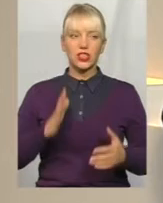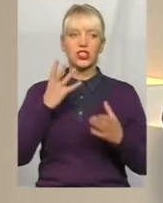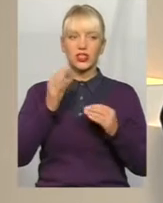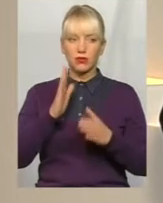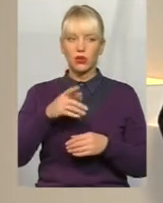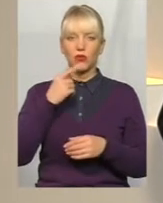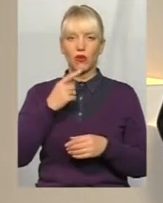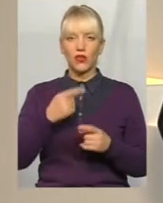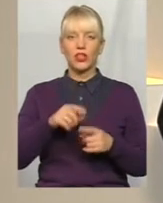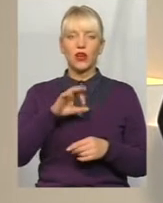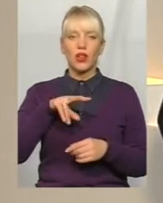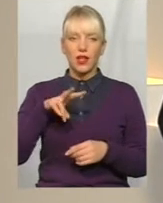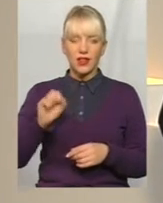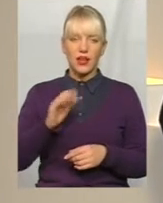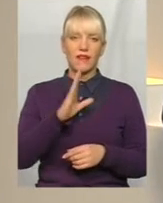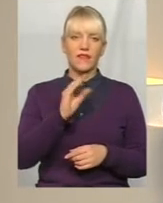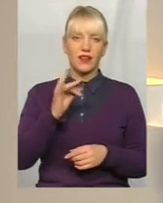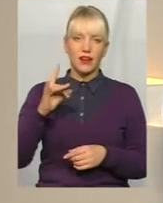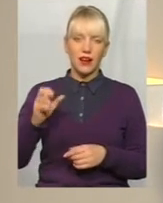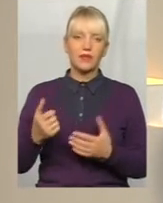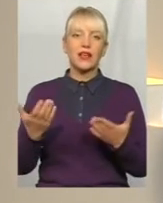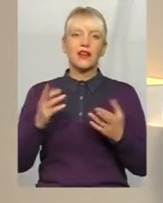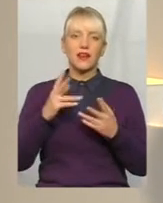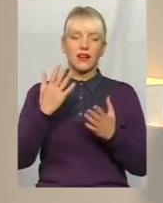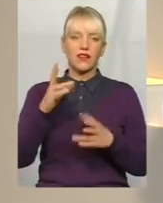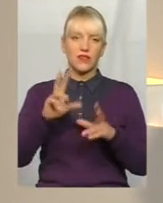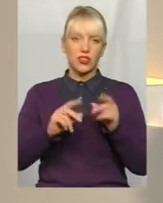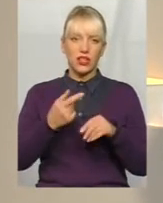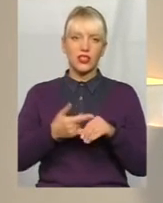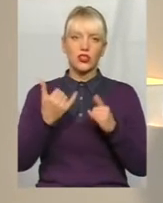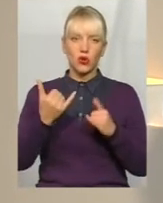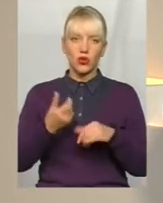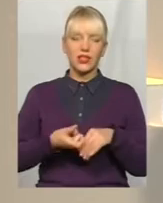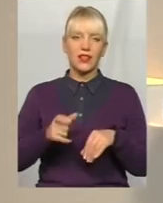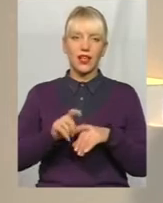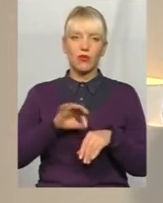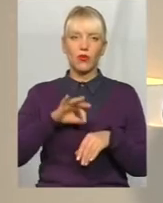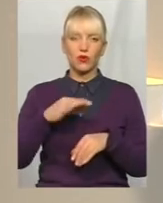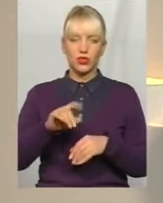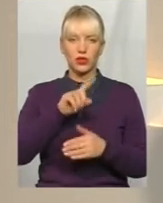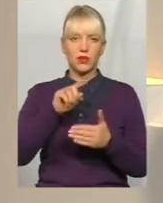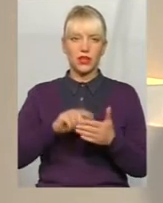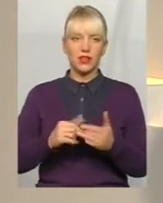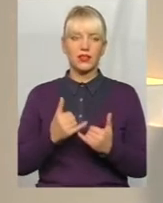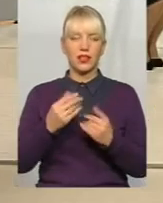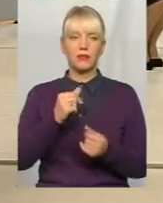Олена та пані Віра, скажіть, як ви вважаєте, які сьогодні найбалючіші питання для підприємців